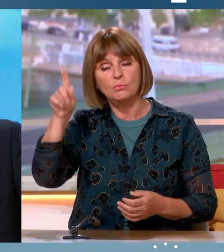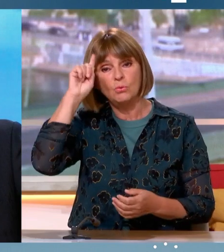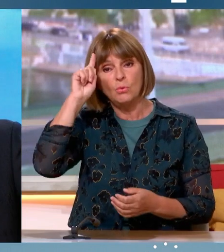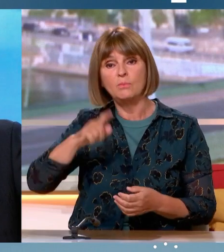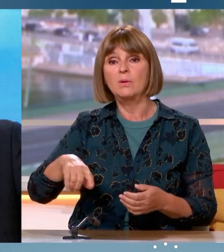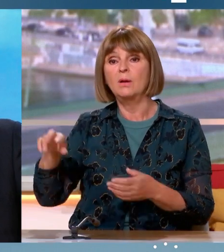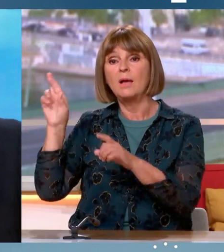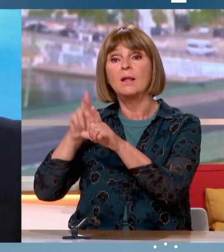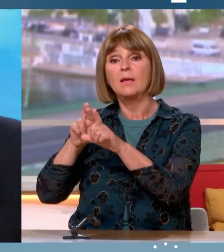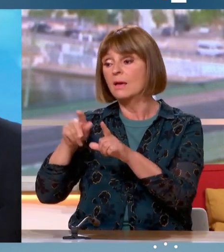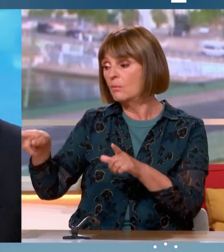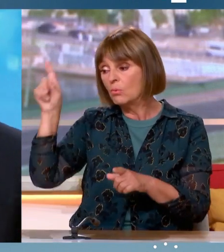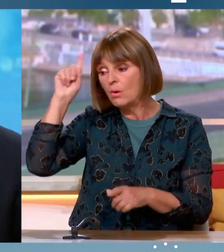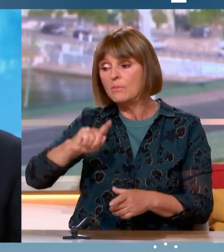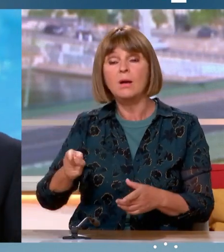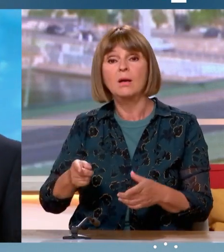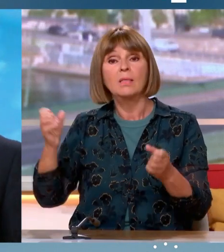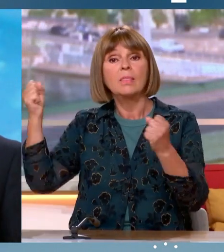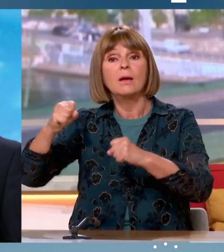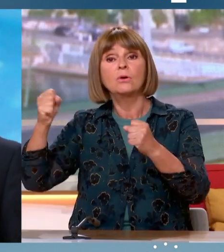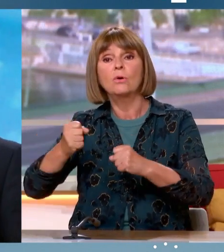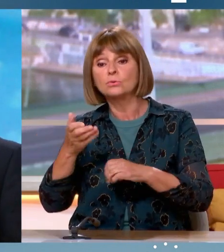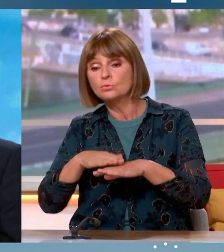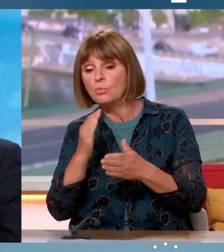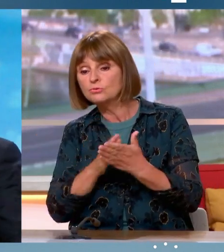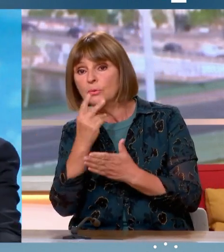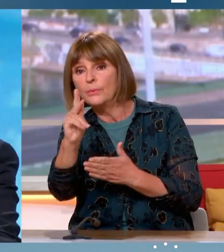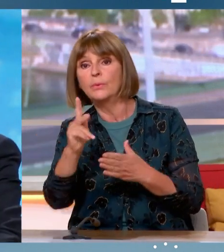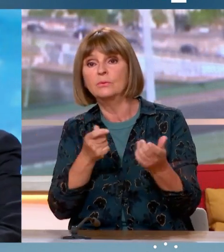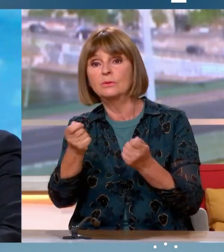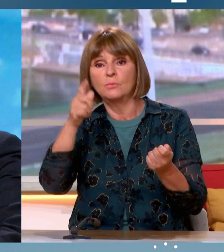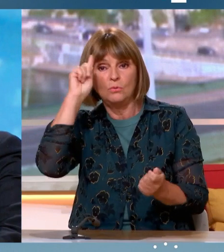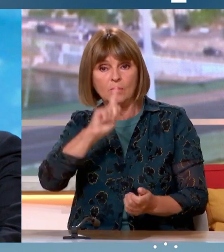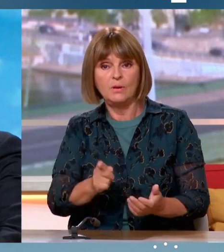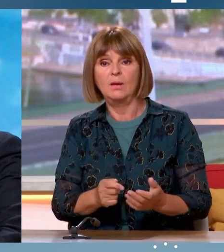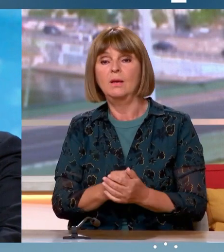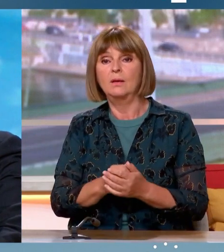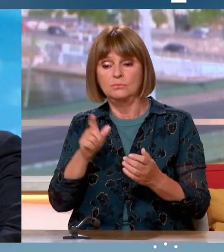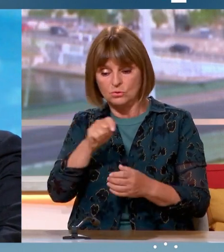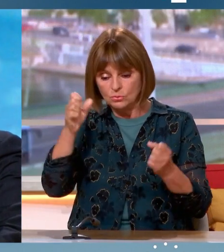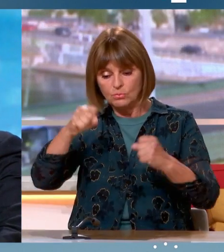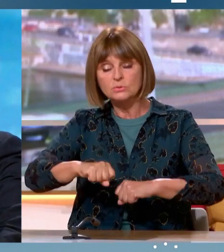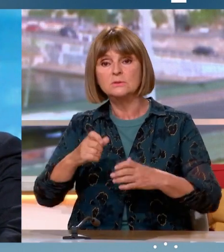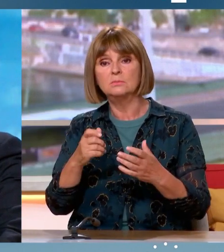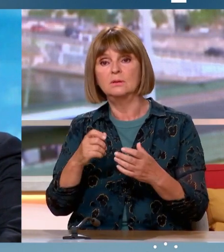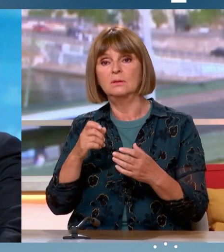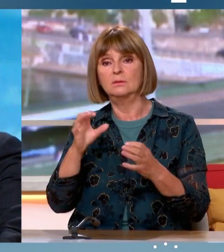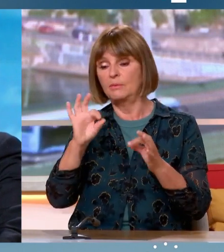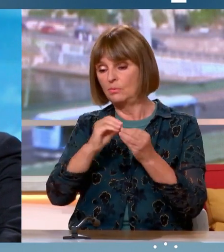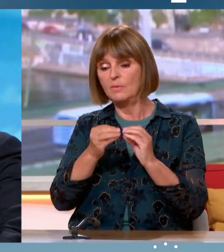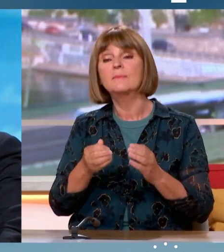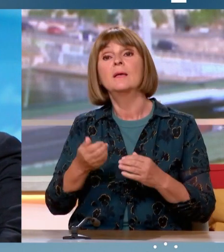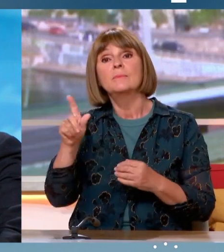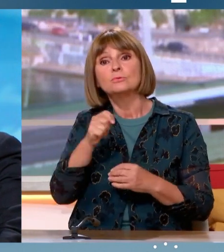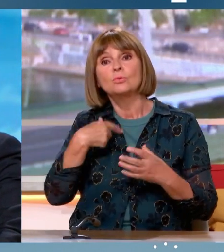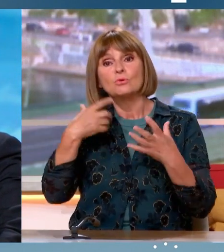initiatives du gouvernement, ne seraient pas d'accord comme ils puissent y adhérer ? Évidemment qu n a aucune difficulté par rapport à ça. Ce que je souhaite, évidemment, c'est que le